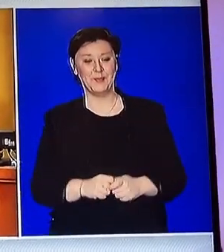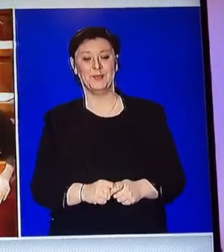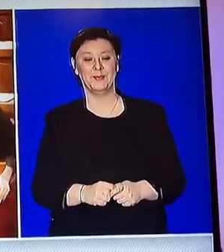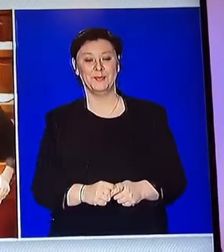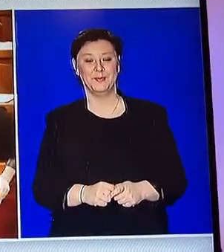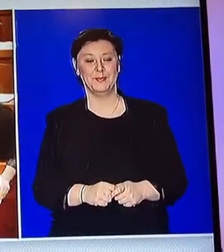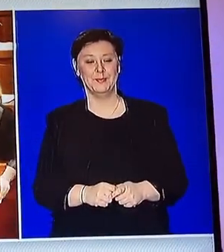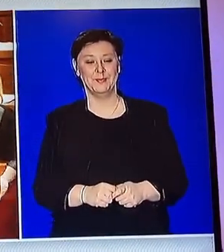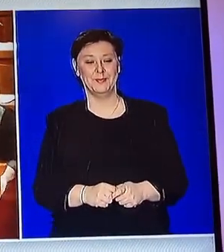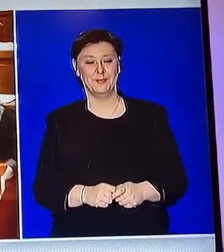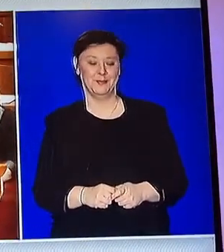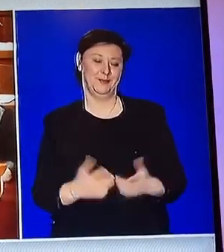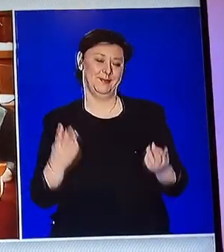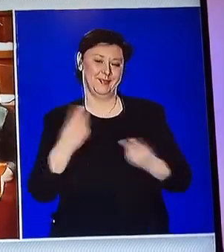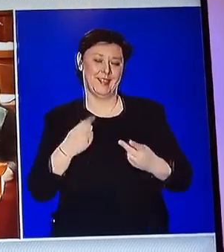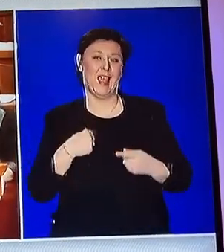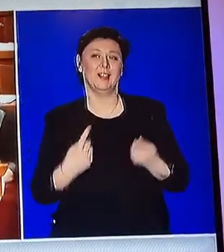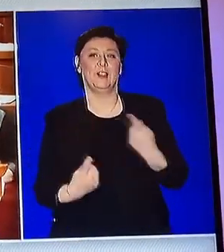Dogodi se svakome.